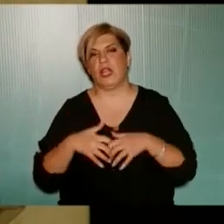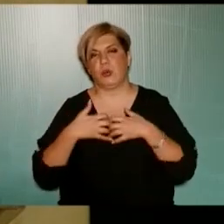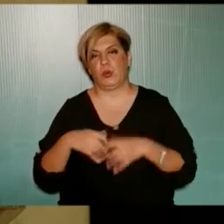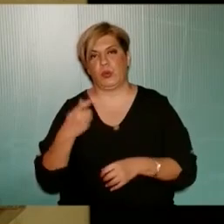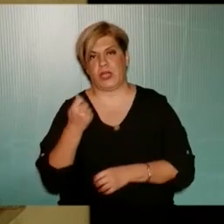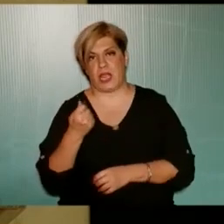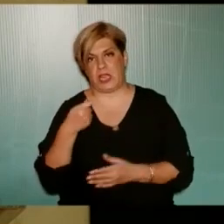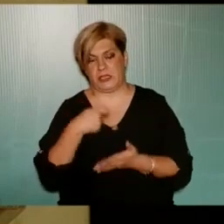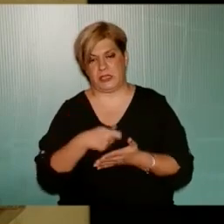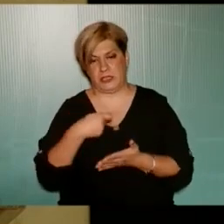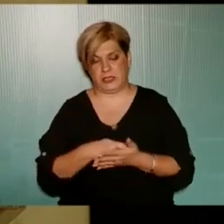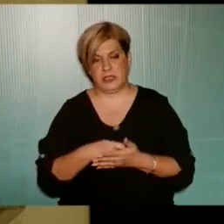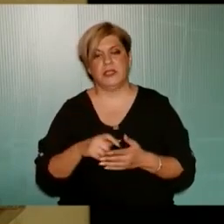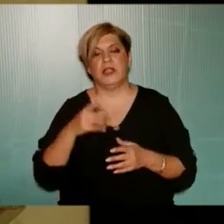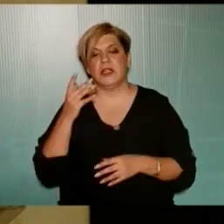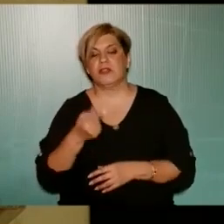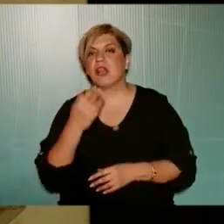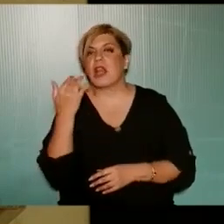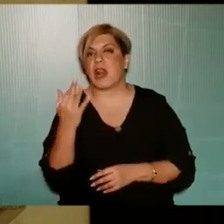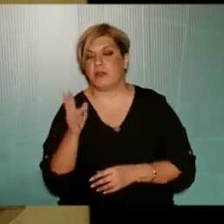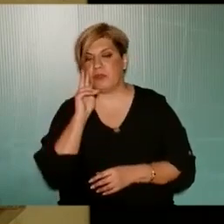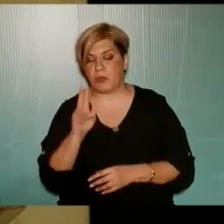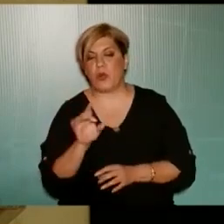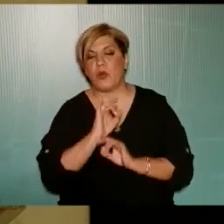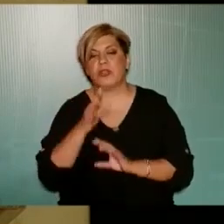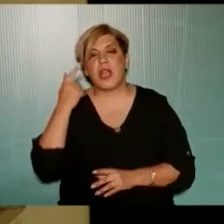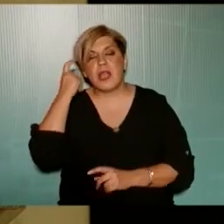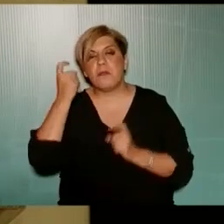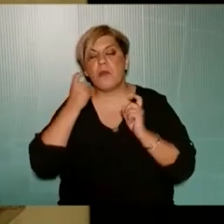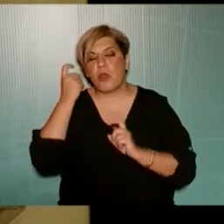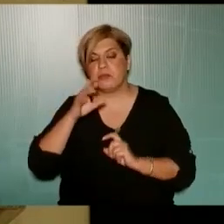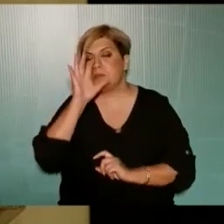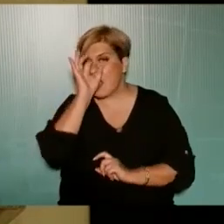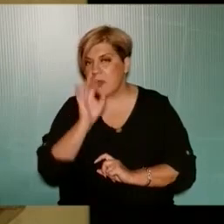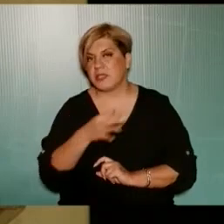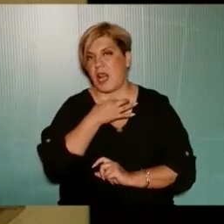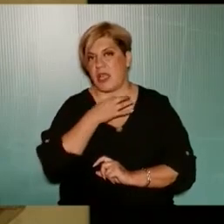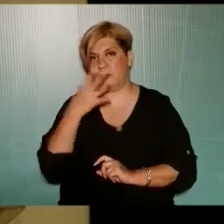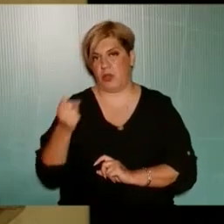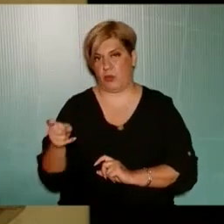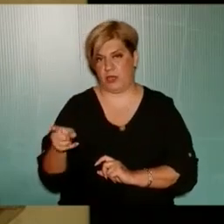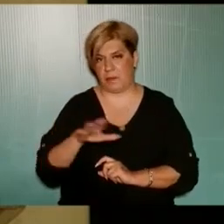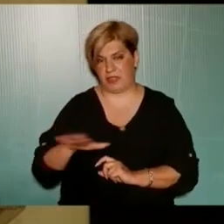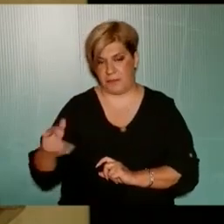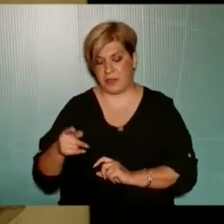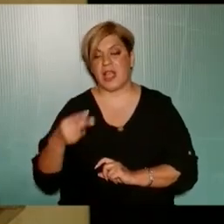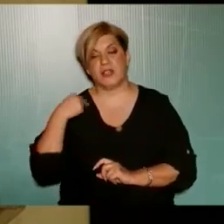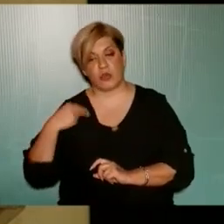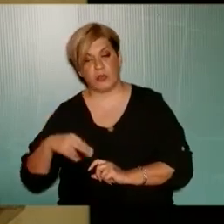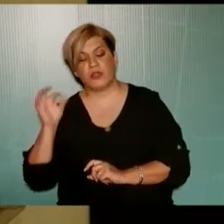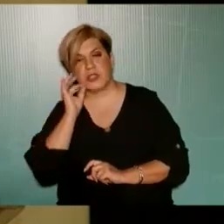σχολικών μονάδων Γιατί έτσι βλέπουν τους μαθητές ως αριθμούς Χωρίς να υπολογίζουν Τις πραγματικές ανάγκες τους Έτσι και στο Δήμο